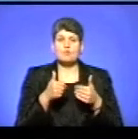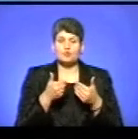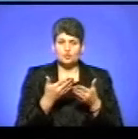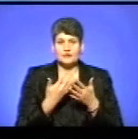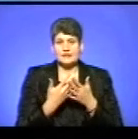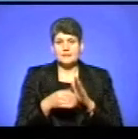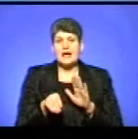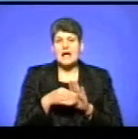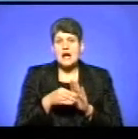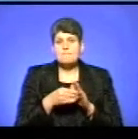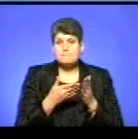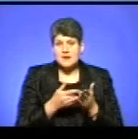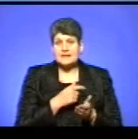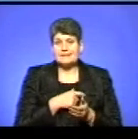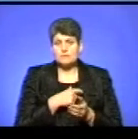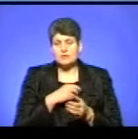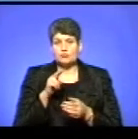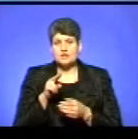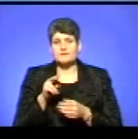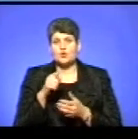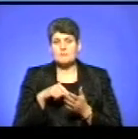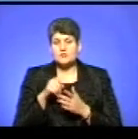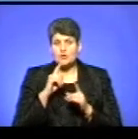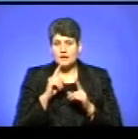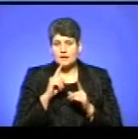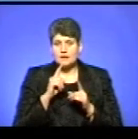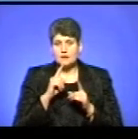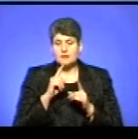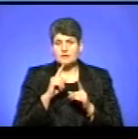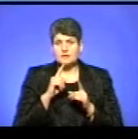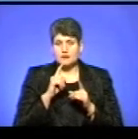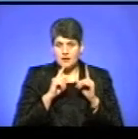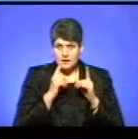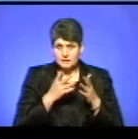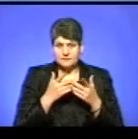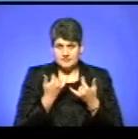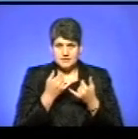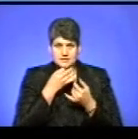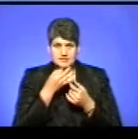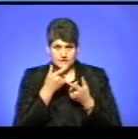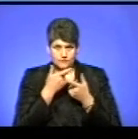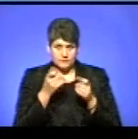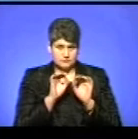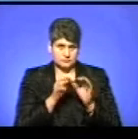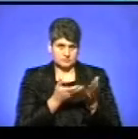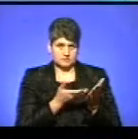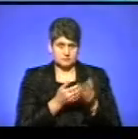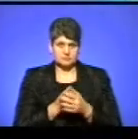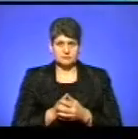нібито хабар депутату Почаївської міської ради. Пане Тарасі, це ви оприлюднили цю інформацію. Наразі я хочу, щоб ви прокоментували.